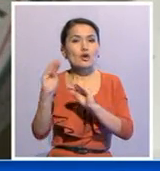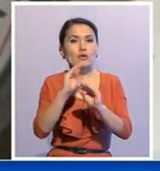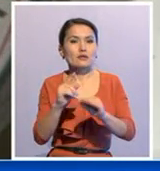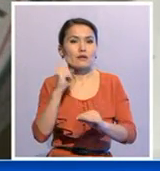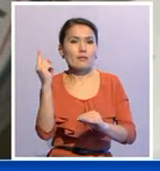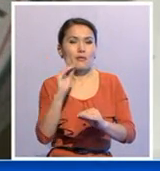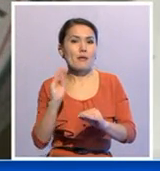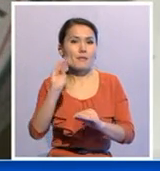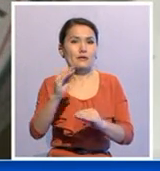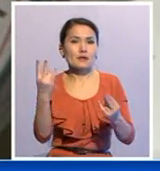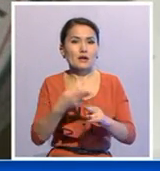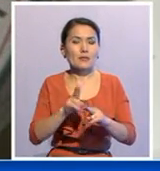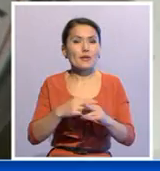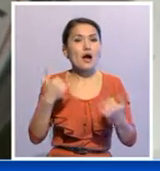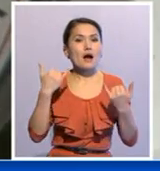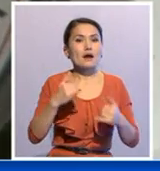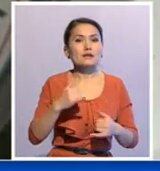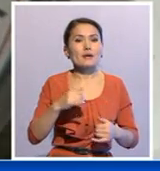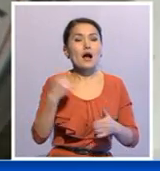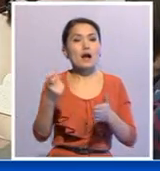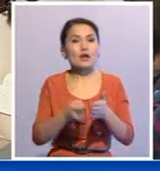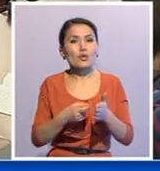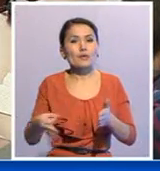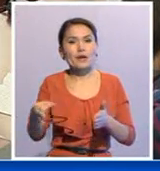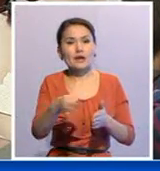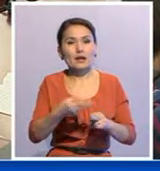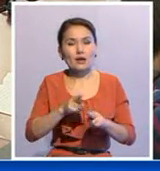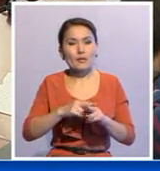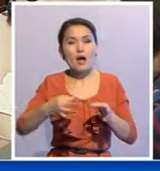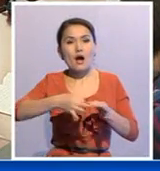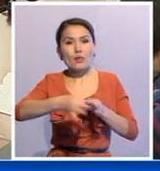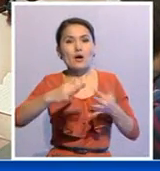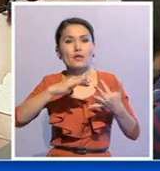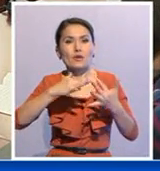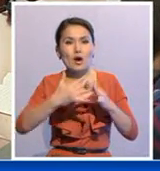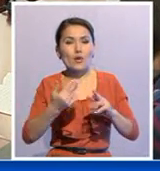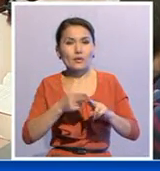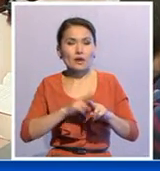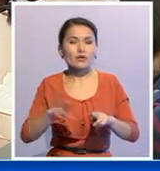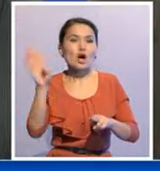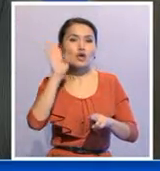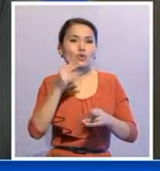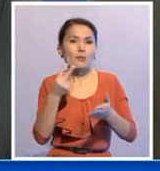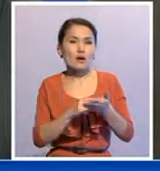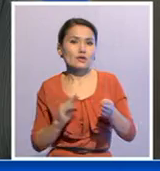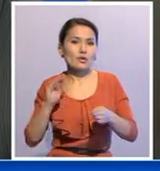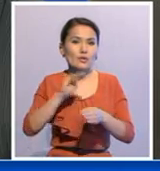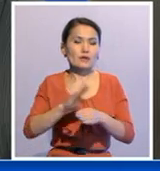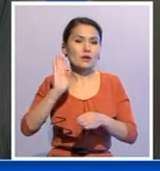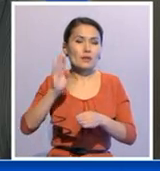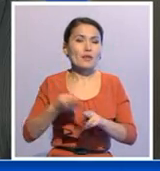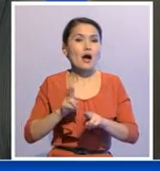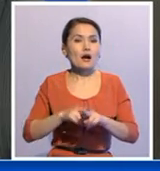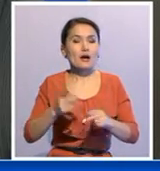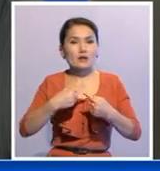Қазақстан облысының шуақ, жаңа бұқтырма, Актябр Қараганды облысының кенгір ауылдарда бар. Бұл туралы табиғи монополияларды